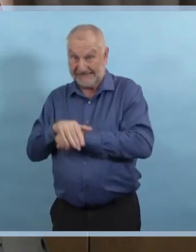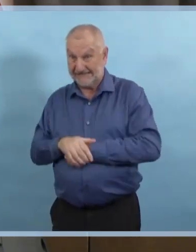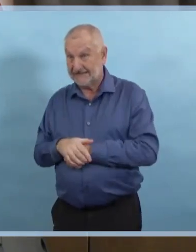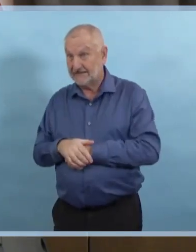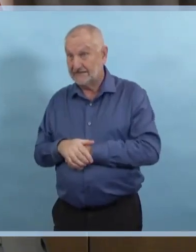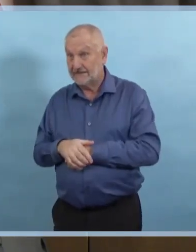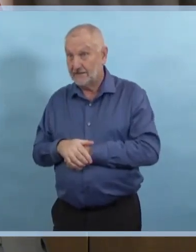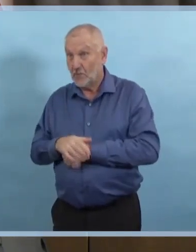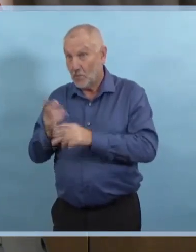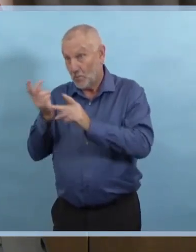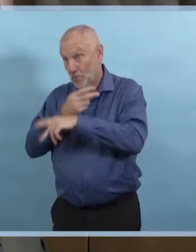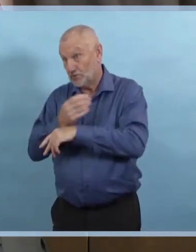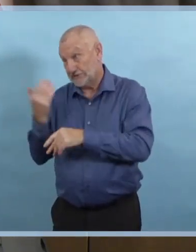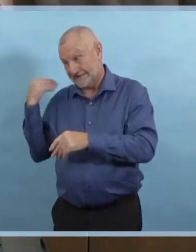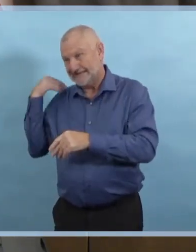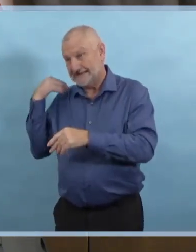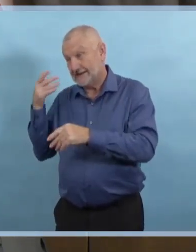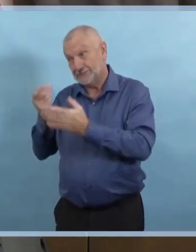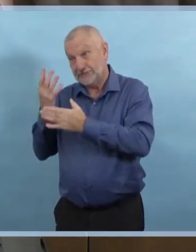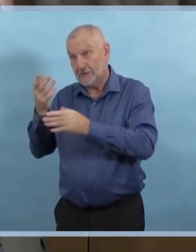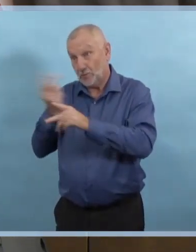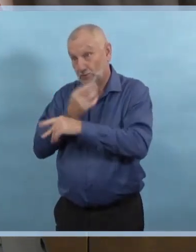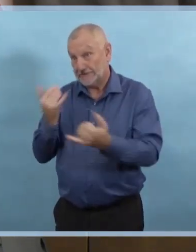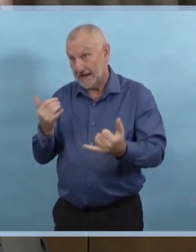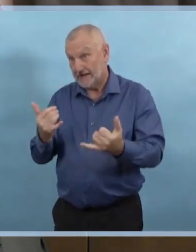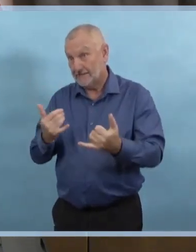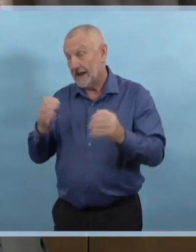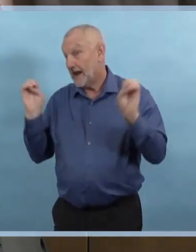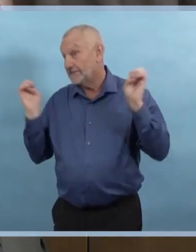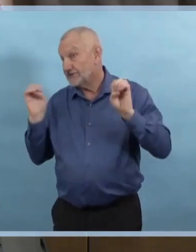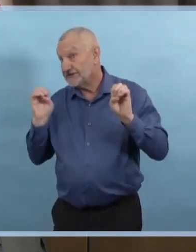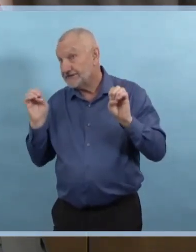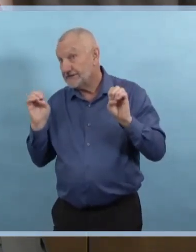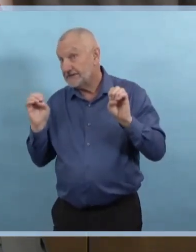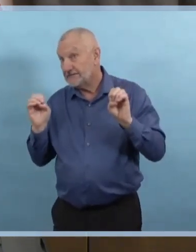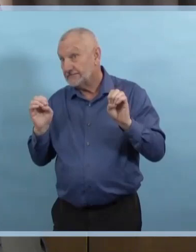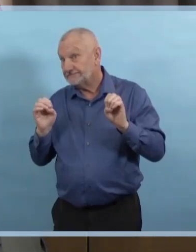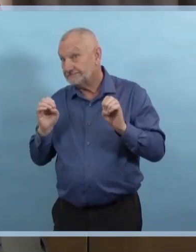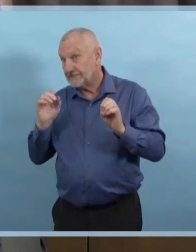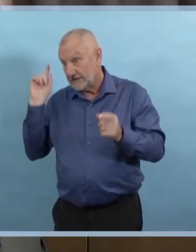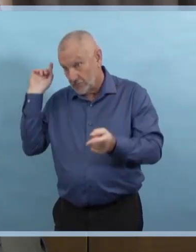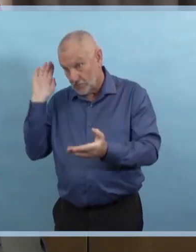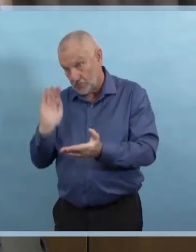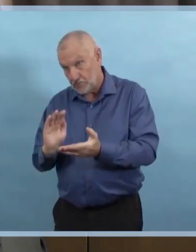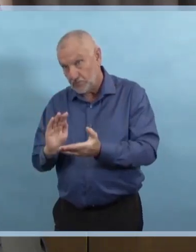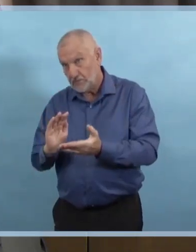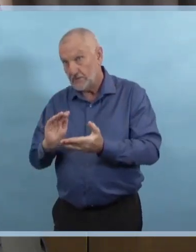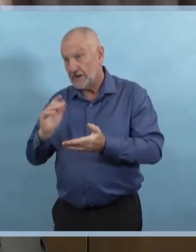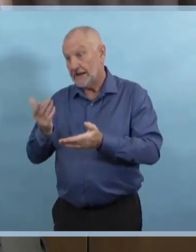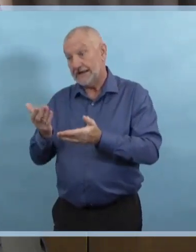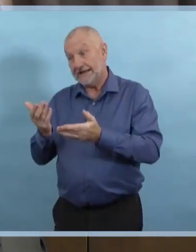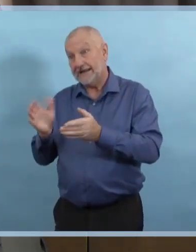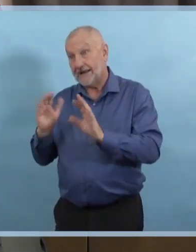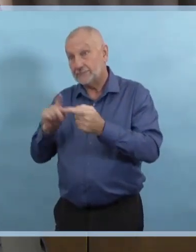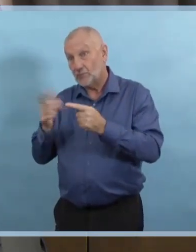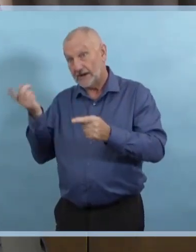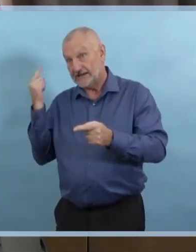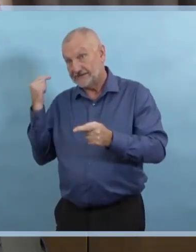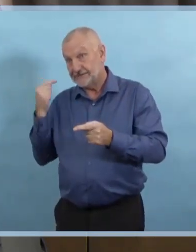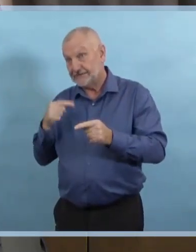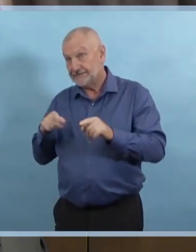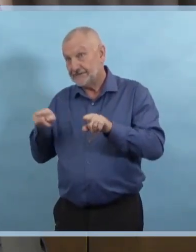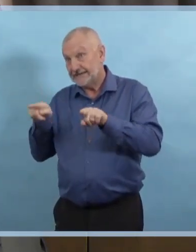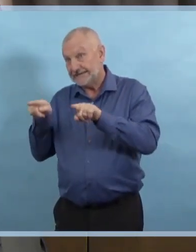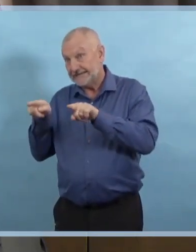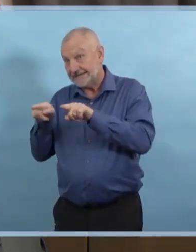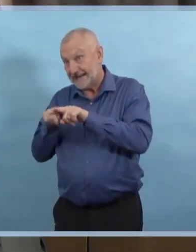comparativement à l'an dernier, mais pas au même niveau qu'au printemps. Nos lits de soins médicaux sont à peu près occupés à